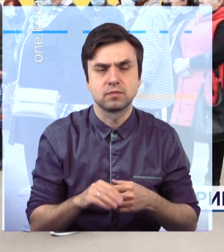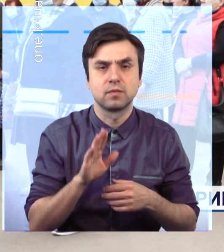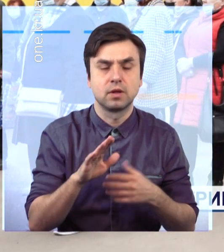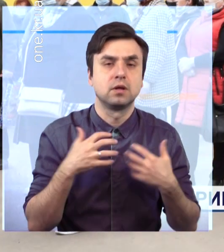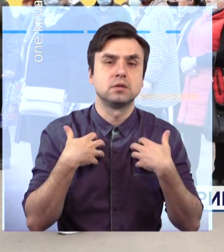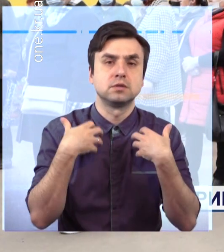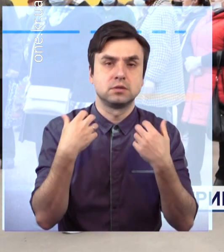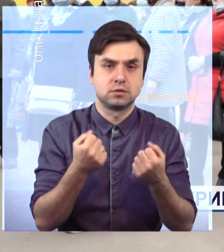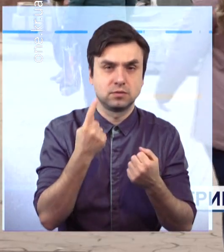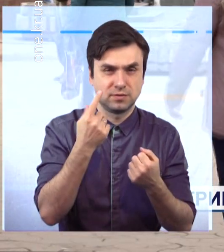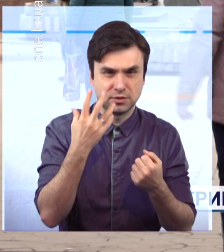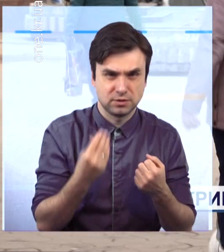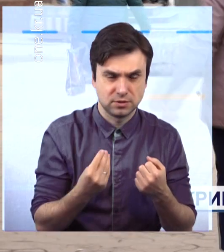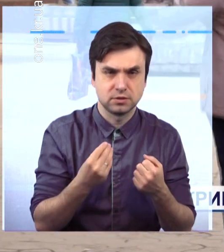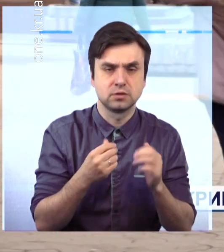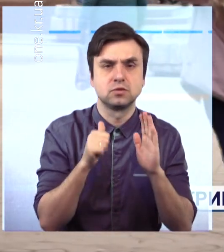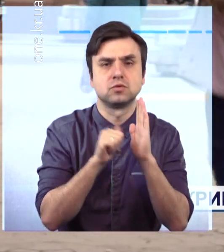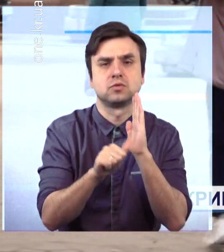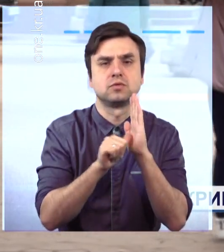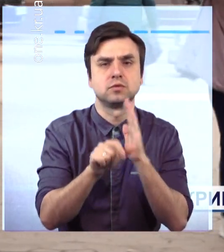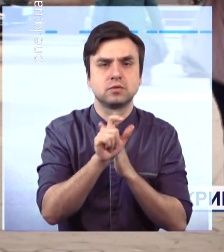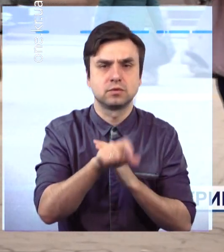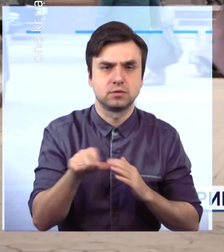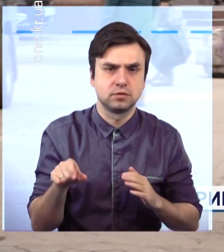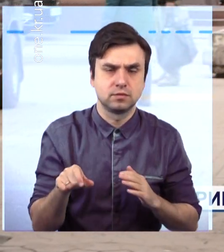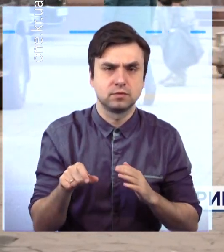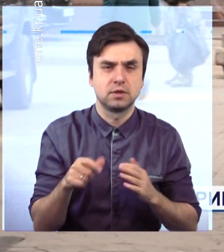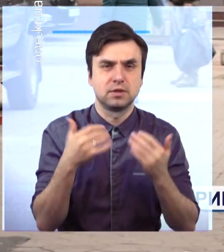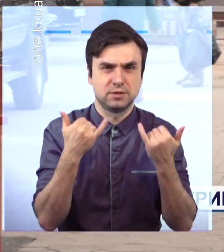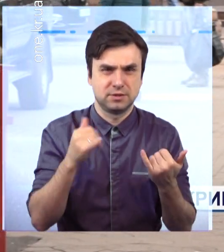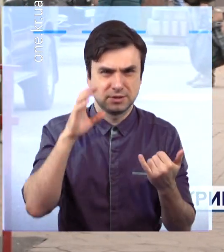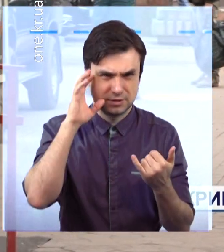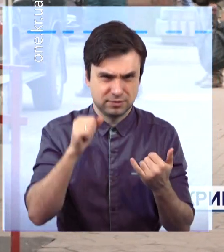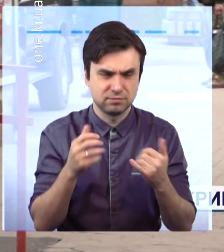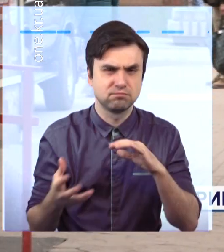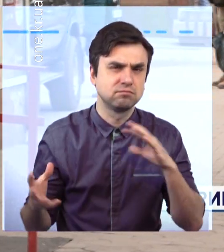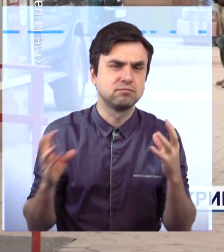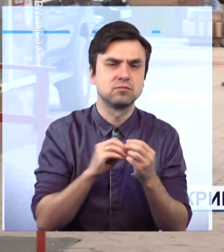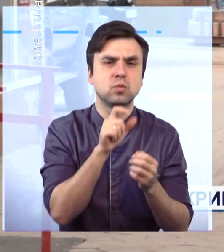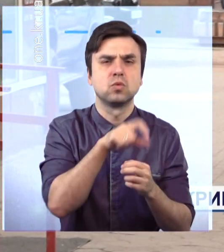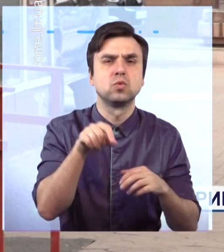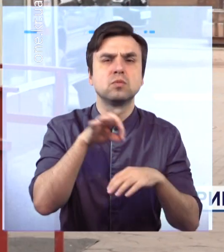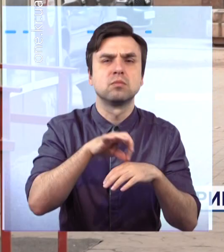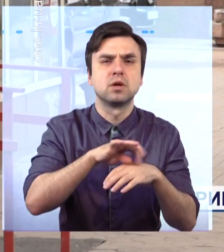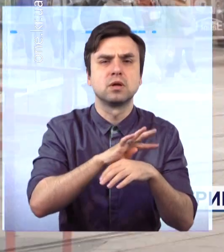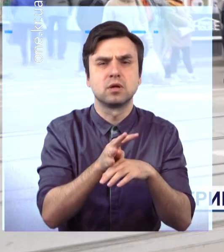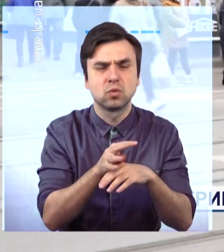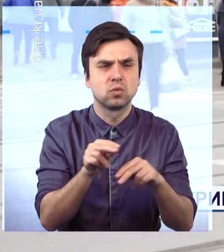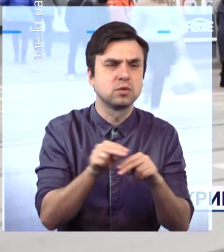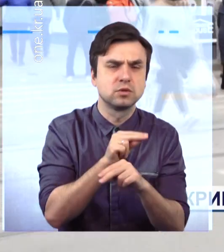за минулі 24 години 60 пацієнтів. Загалом на сьогодні у Кривому Розі від коронавірусу лікуються